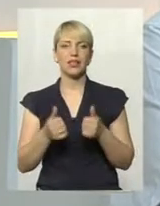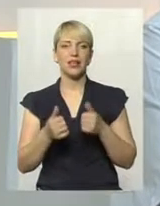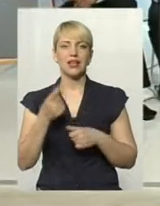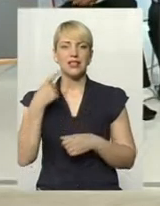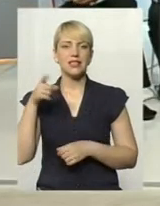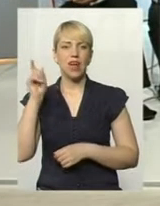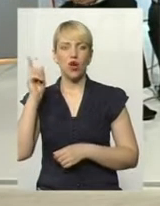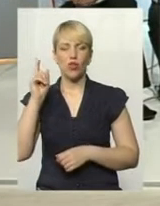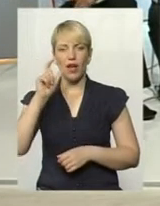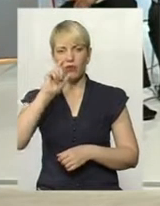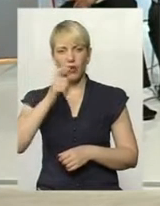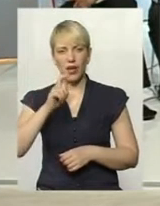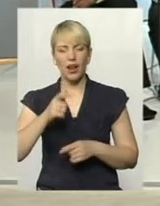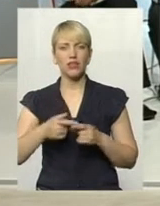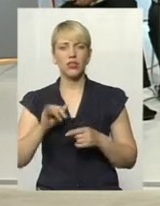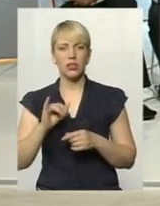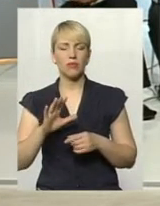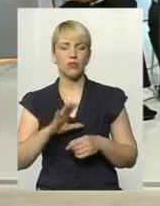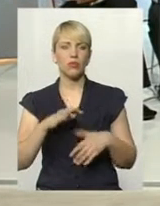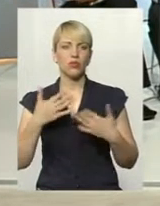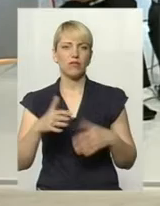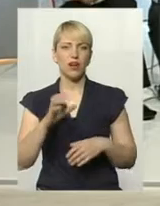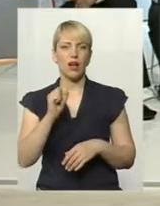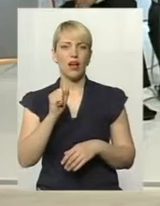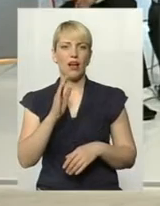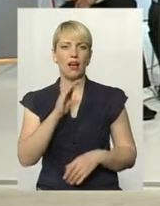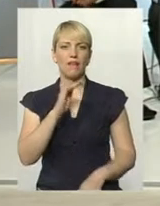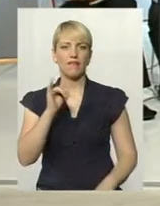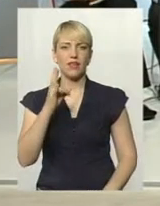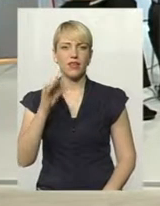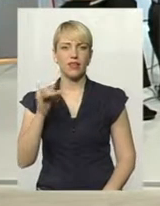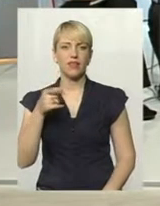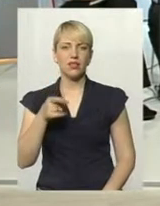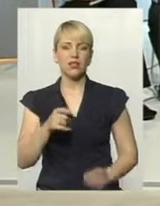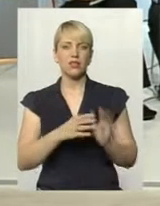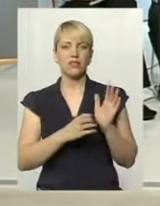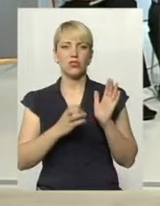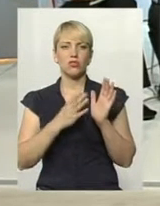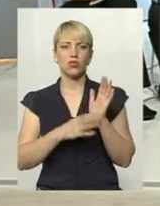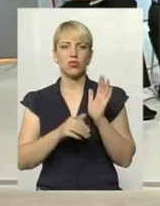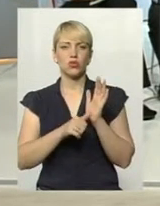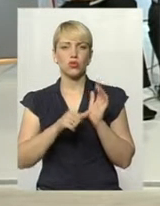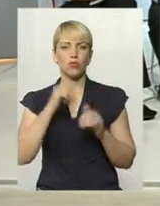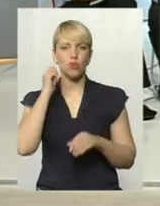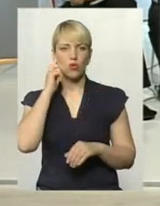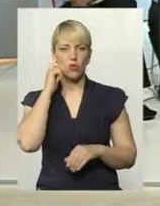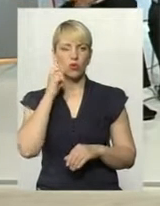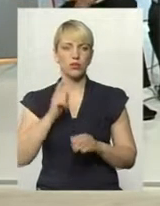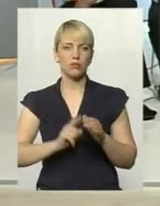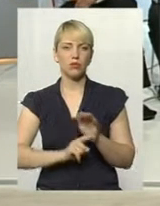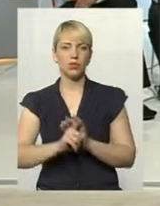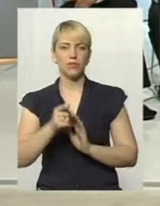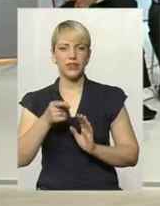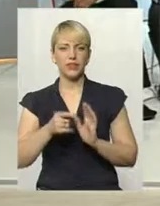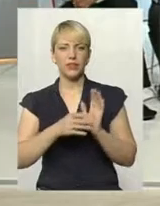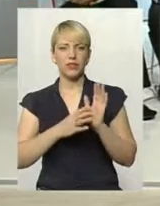Греції. через два роки вони відбулися вже в Афінах в 1896 році. Починаючи з 1948